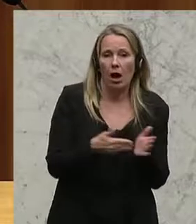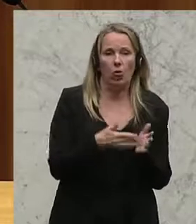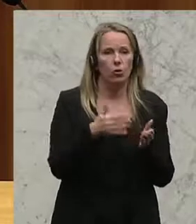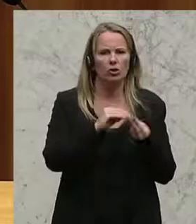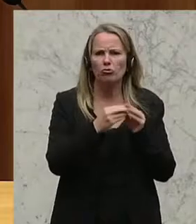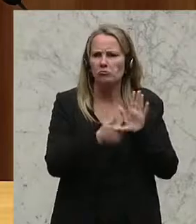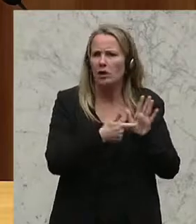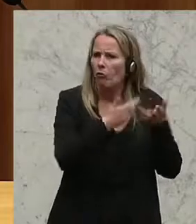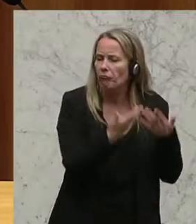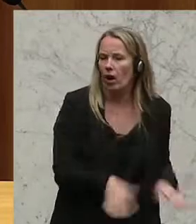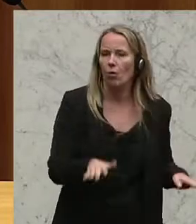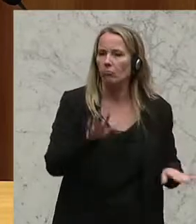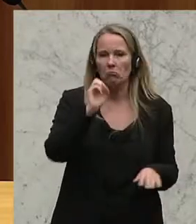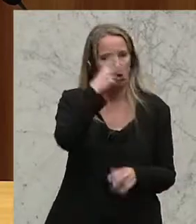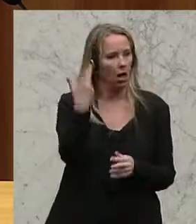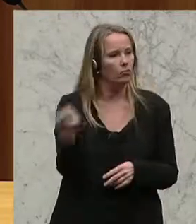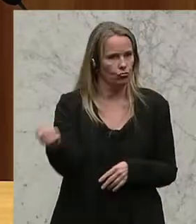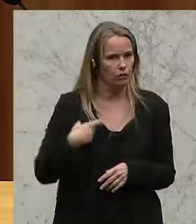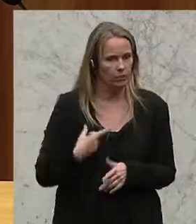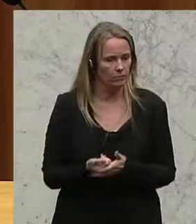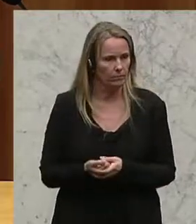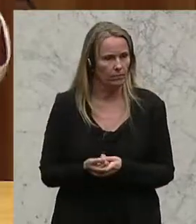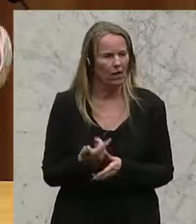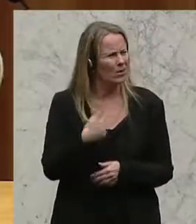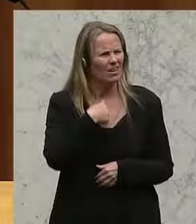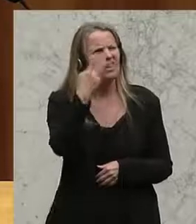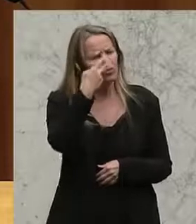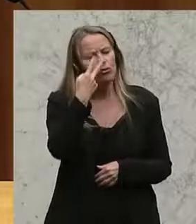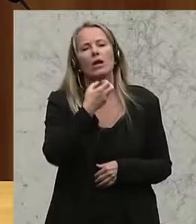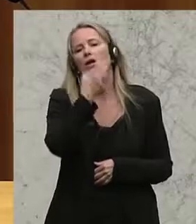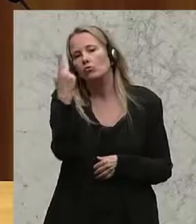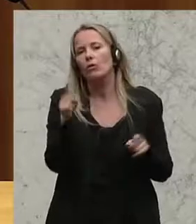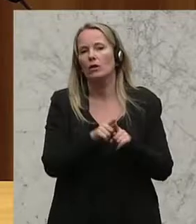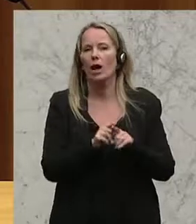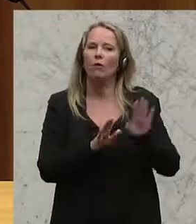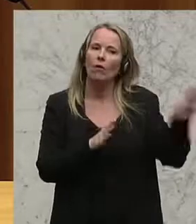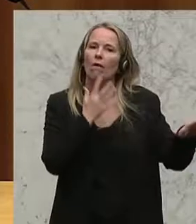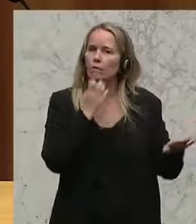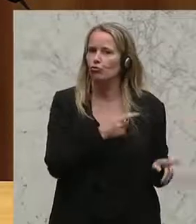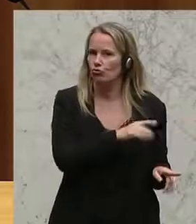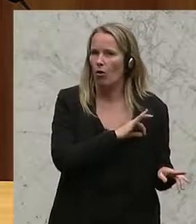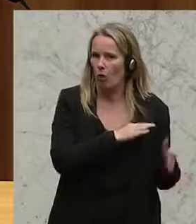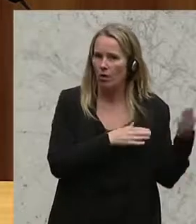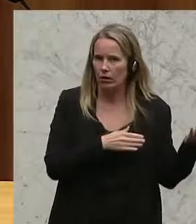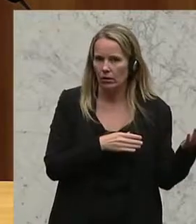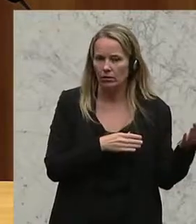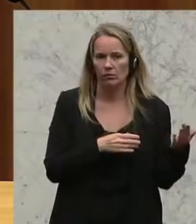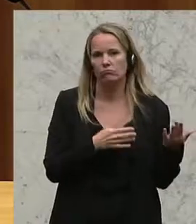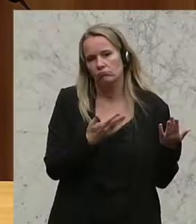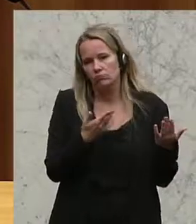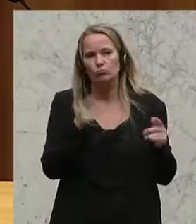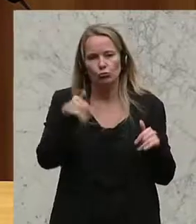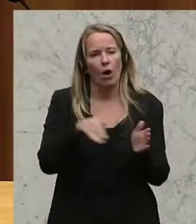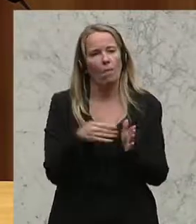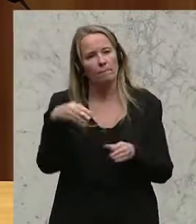es verloren gegangen ist, dass sie das zugesandt bekommen. Aber ich verstehe natürlich auch die Intention des Kollegen. Aber es gilt auch zu